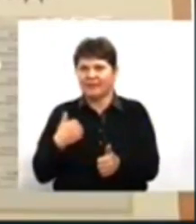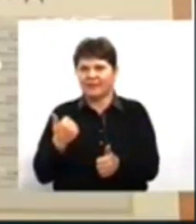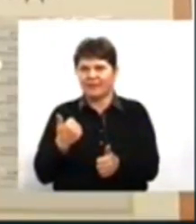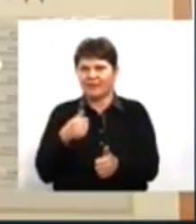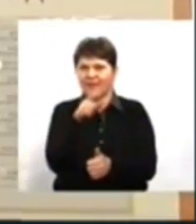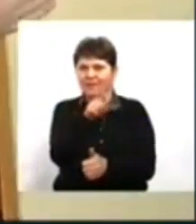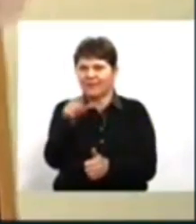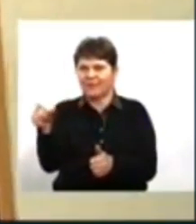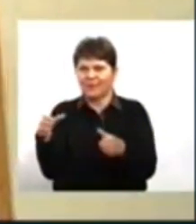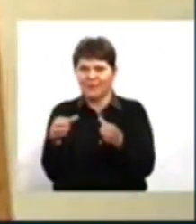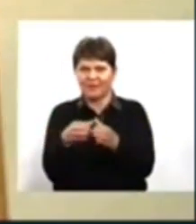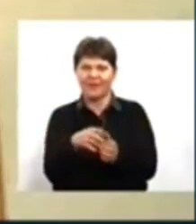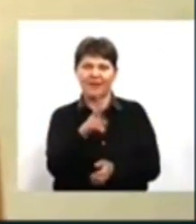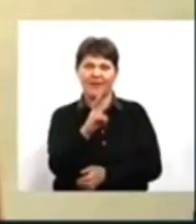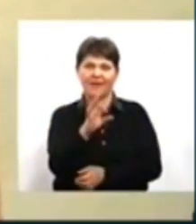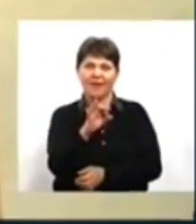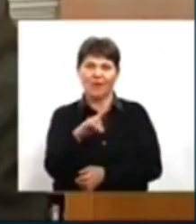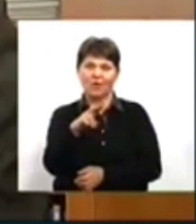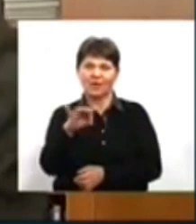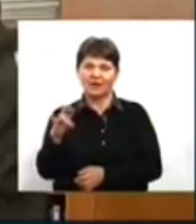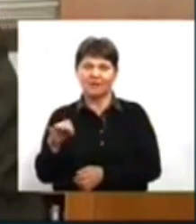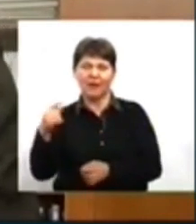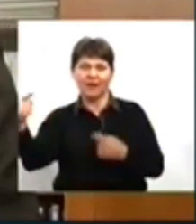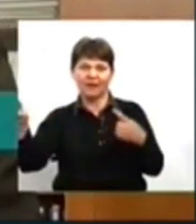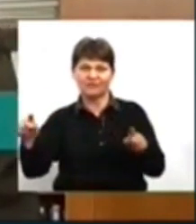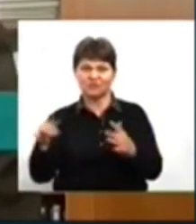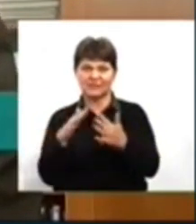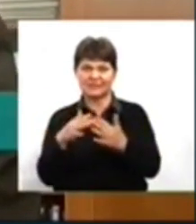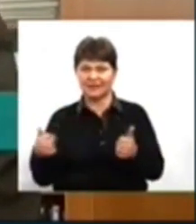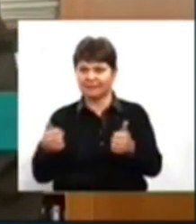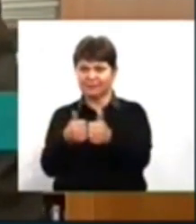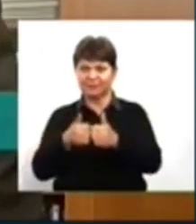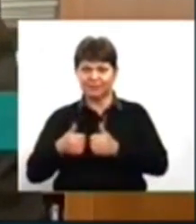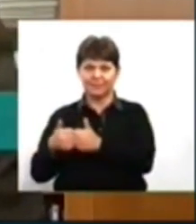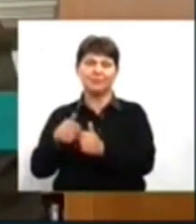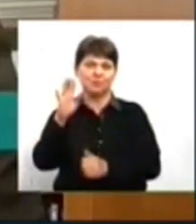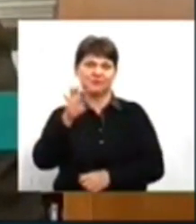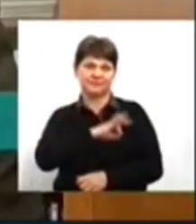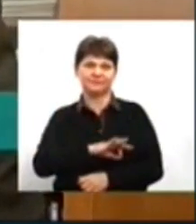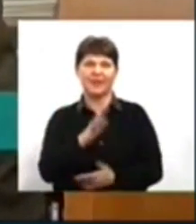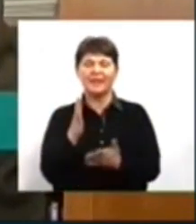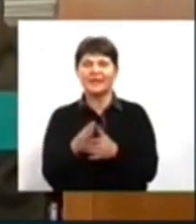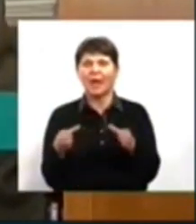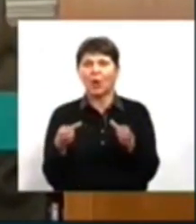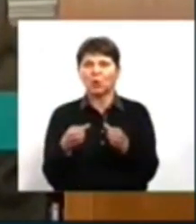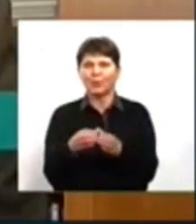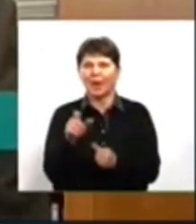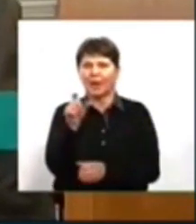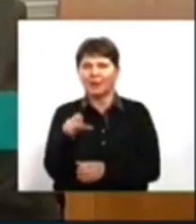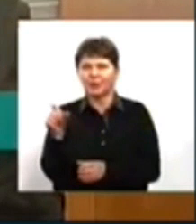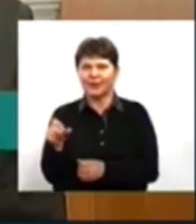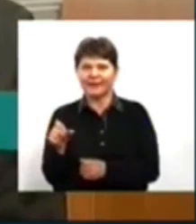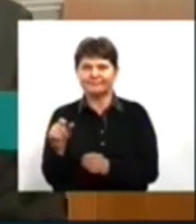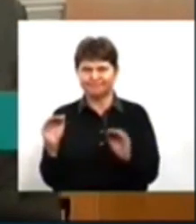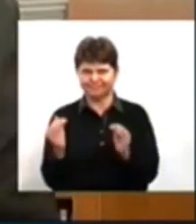Корделівці. Іншим об'єднання піде на користь. Є група людей, яким підприємці. Хтось